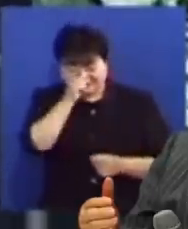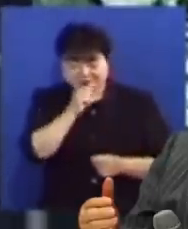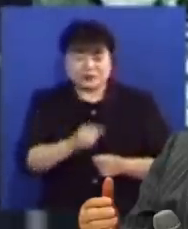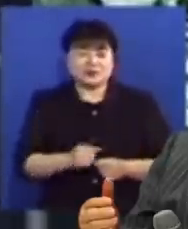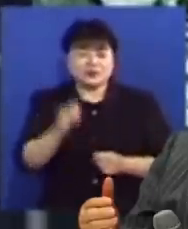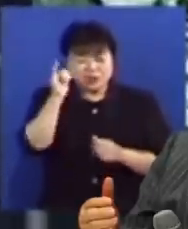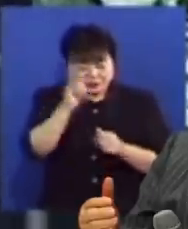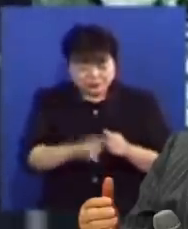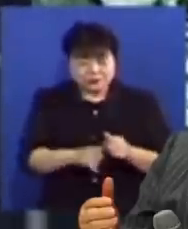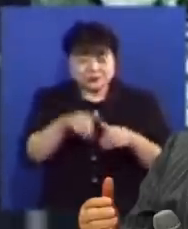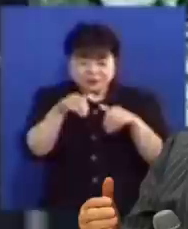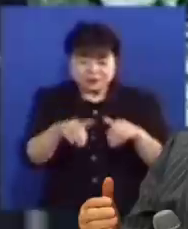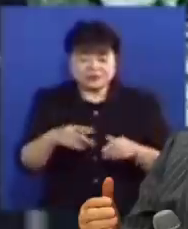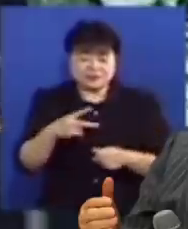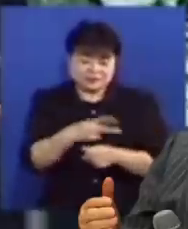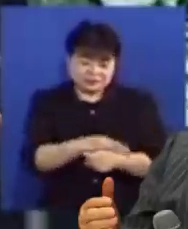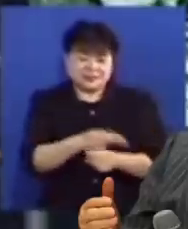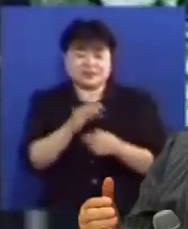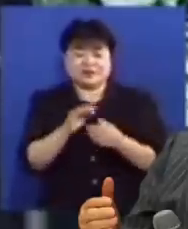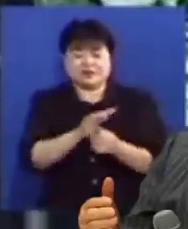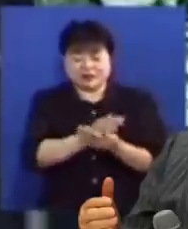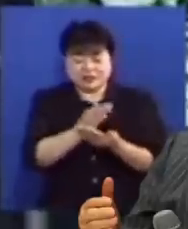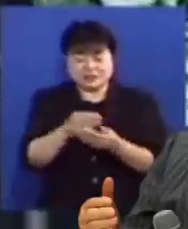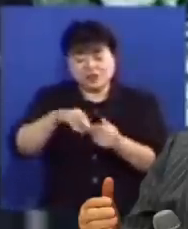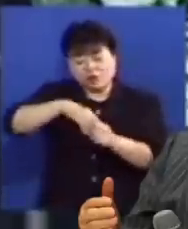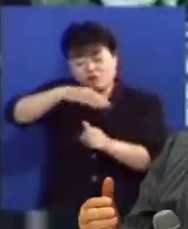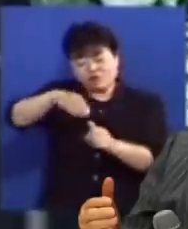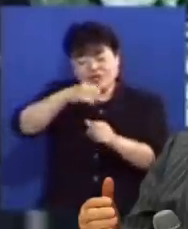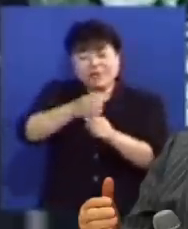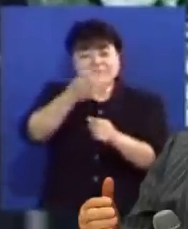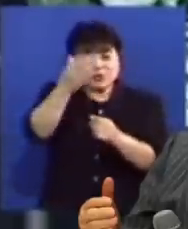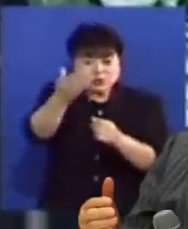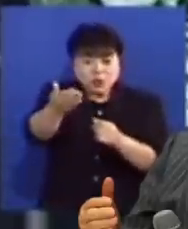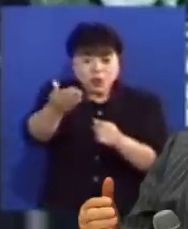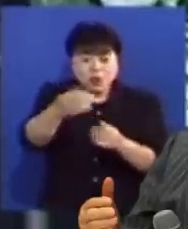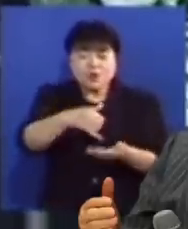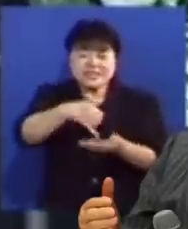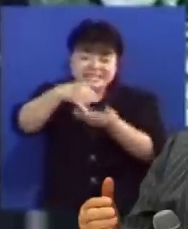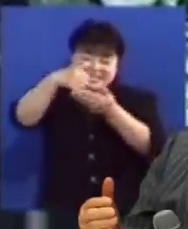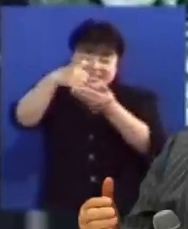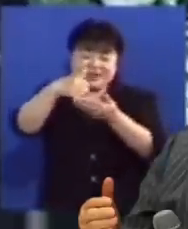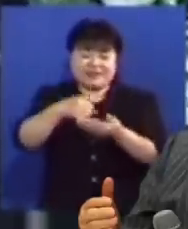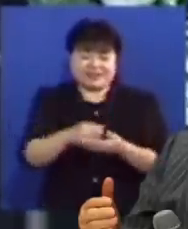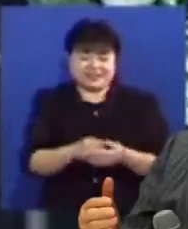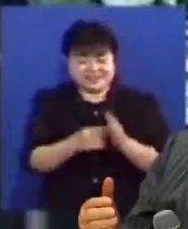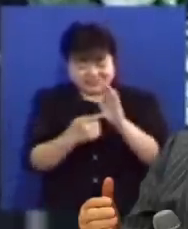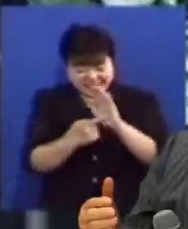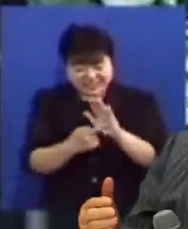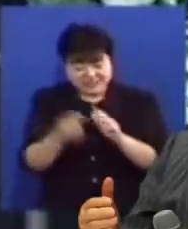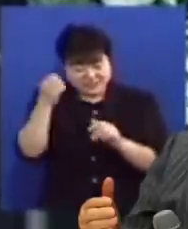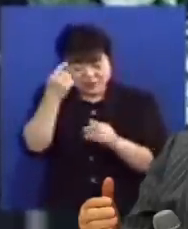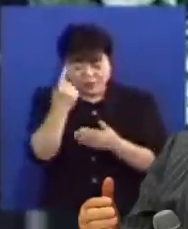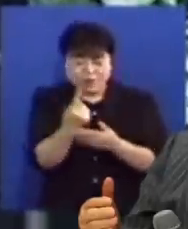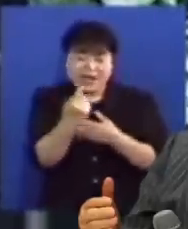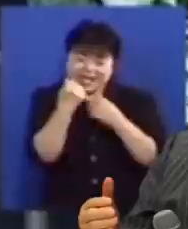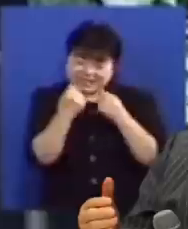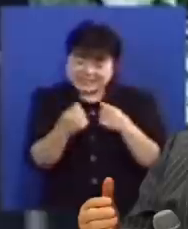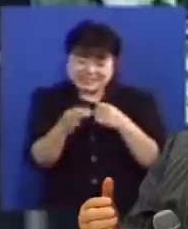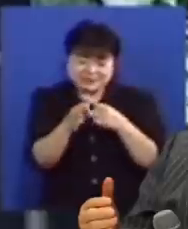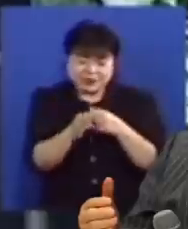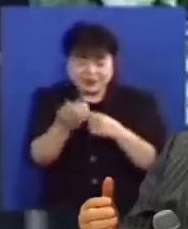중성과 온유와 절제와 같은 이런 분위기가 만들어지고 그 인격이 형성되고 또 성령이 와 계시면